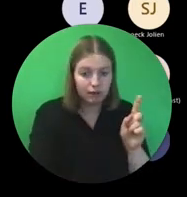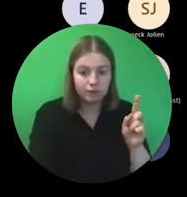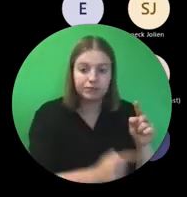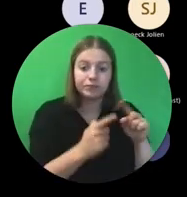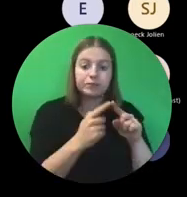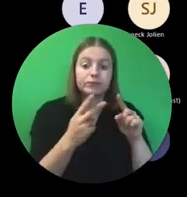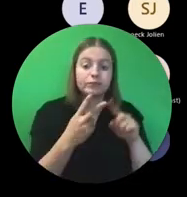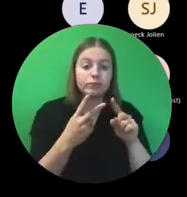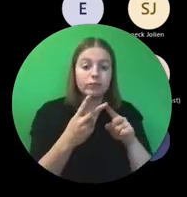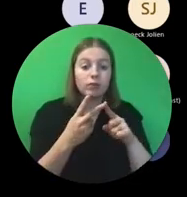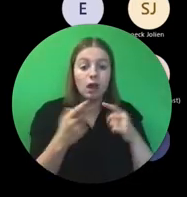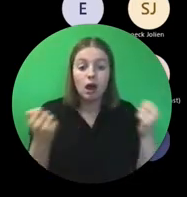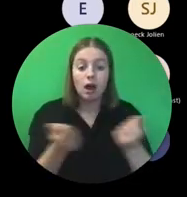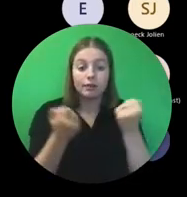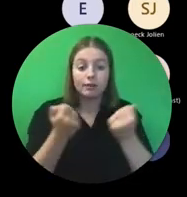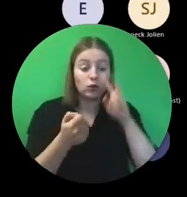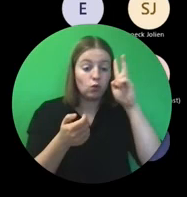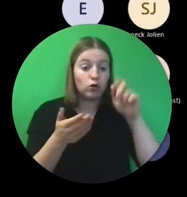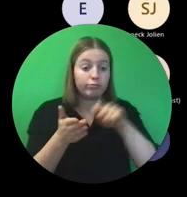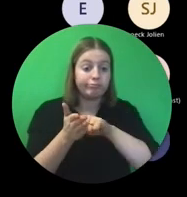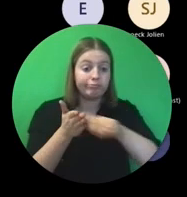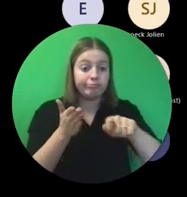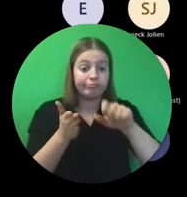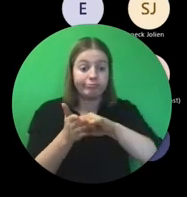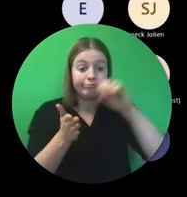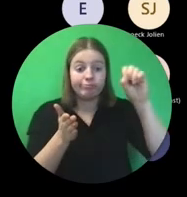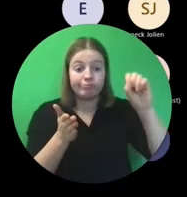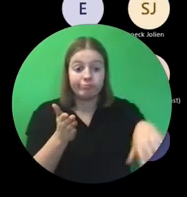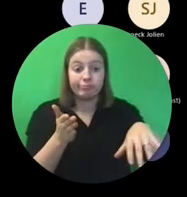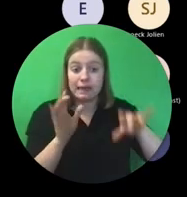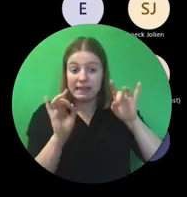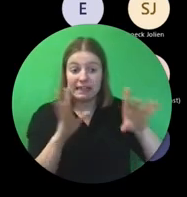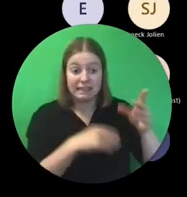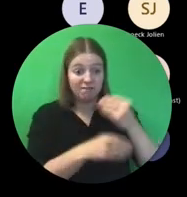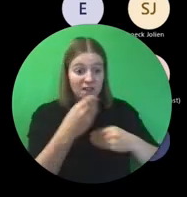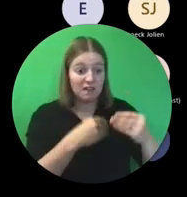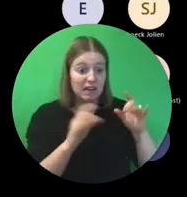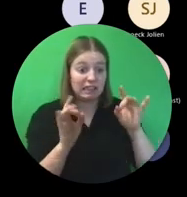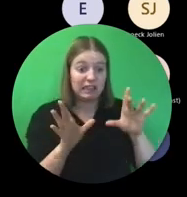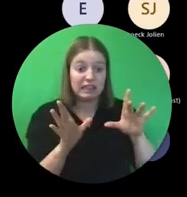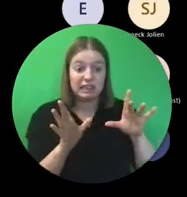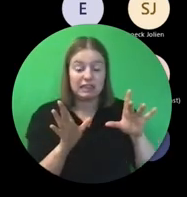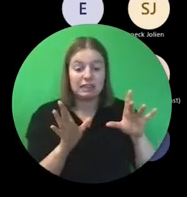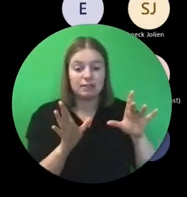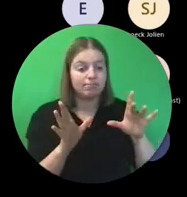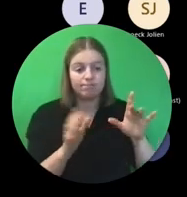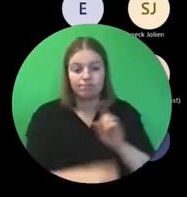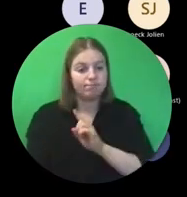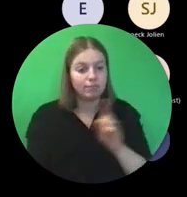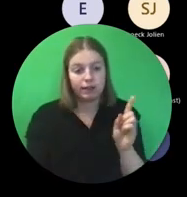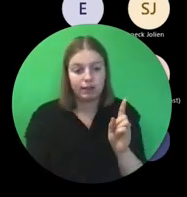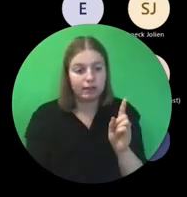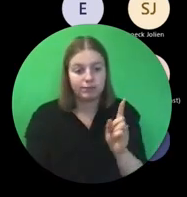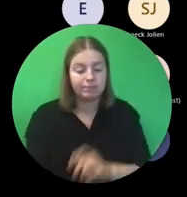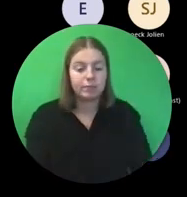En activiteiten die gewoon verdwijnen en niet vervangen worden door een equivalente activiteit.